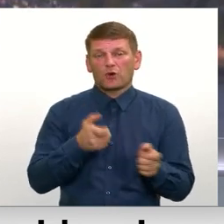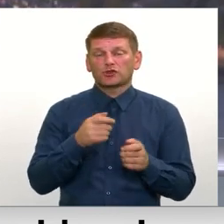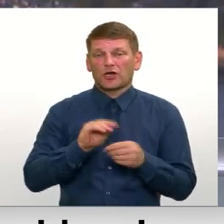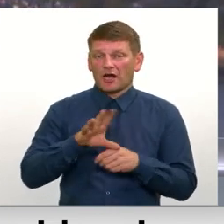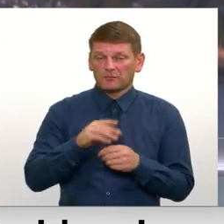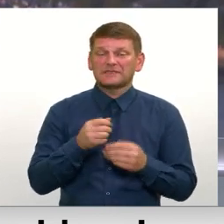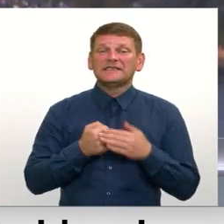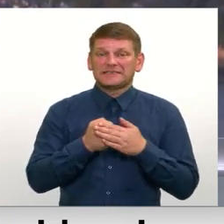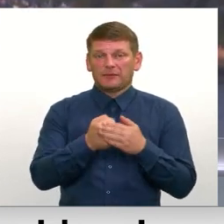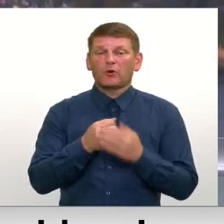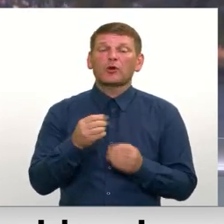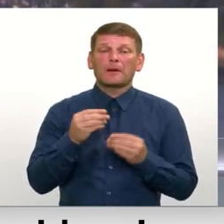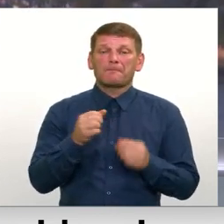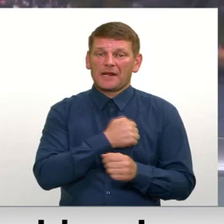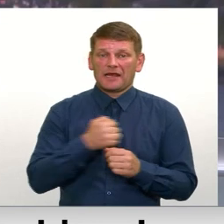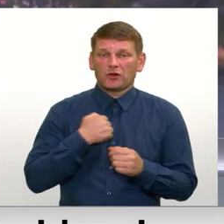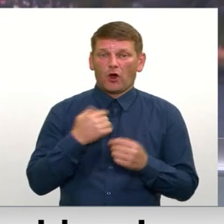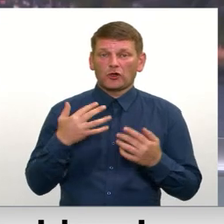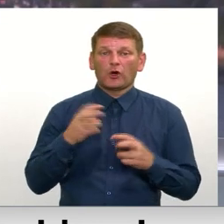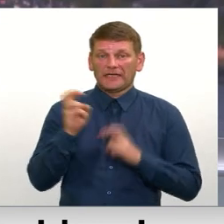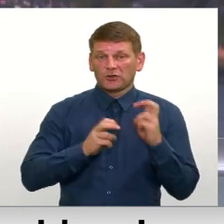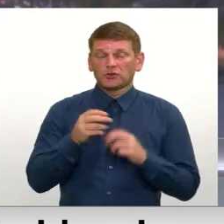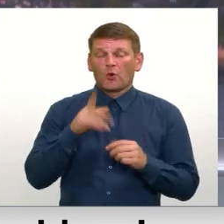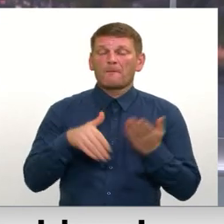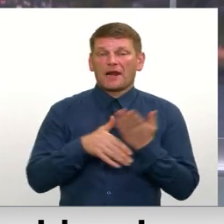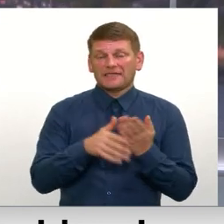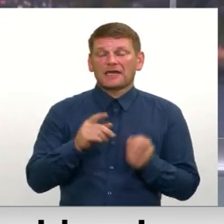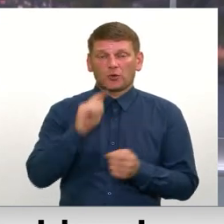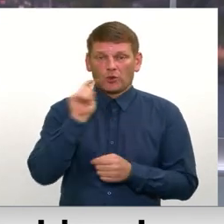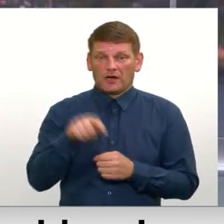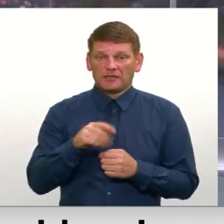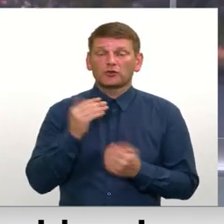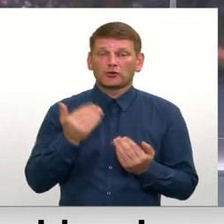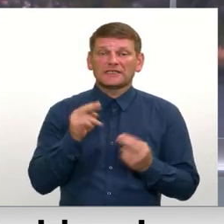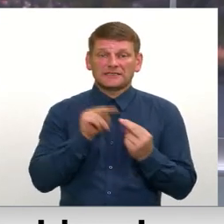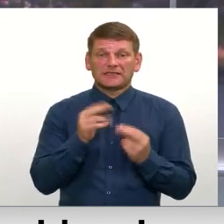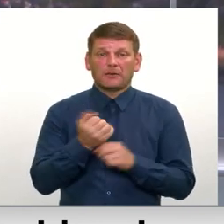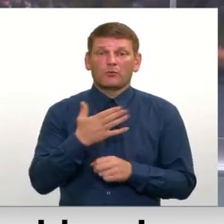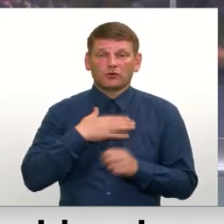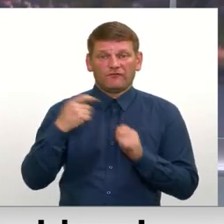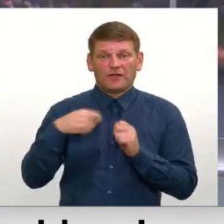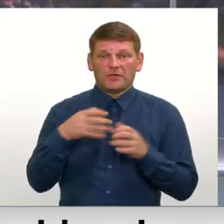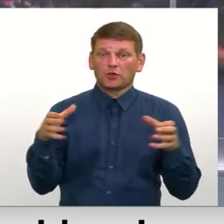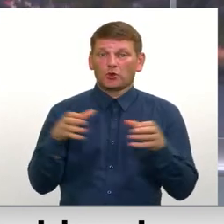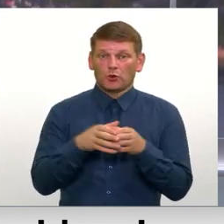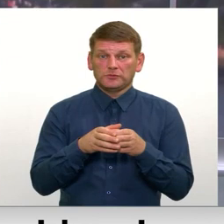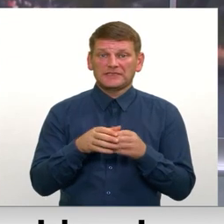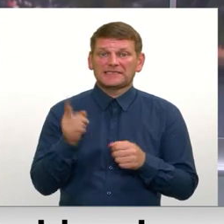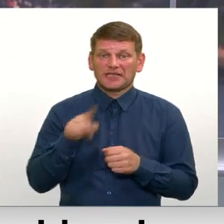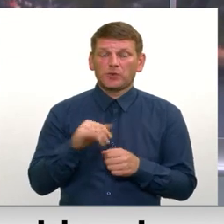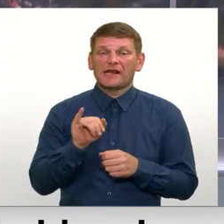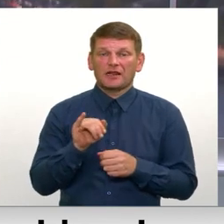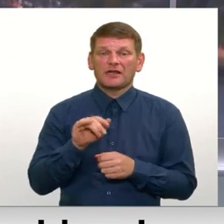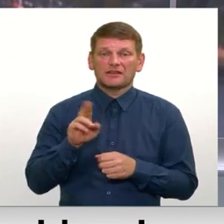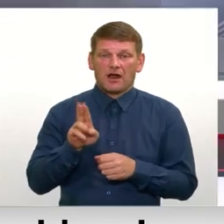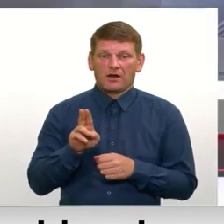stimulētu vietējo militāro industriju un spētu labāk palīdzēt arī Ukrainai. Šorīd esmu sazinājušies ar mūsu filmēšanas grupu Strasbūrā, Ilze Naglu